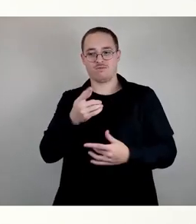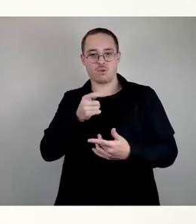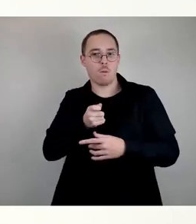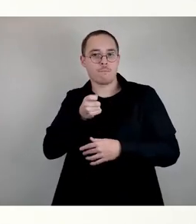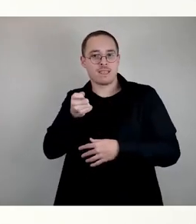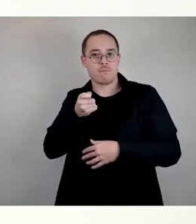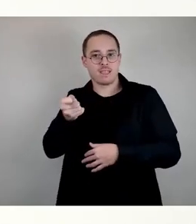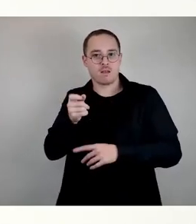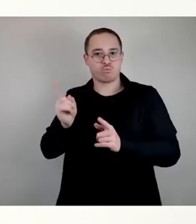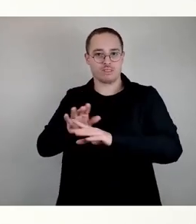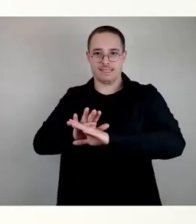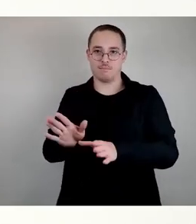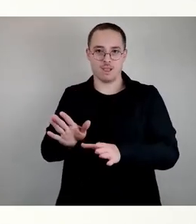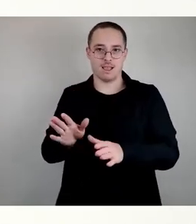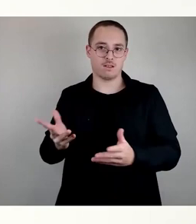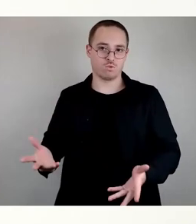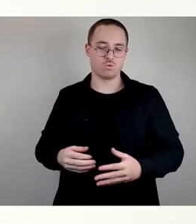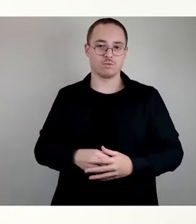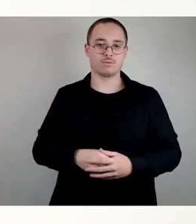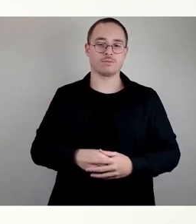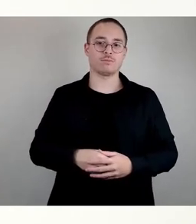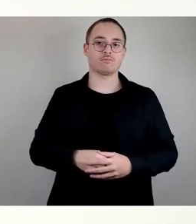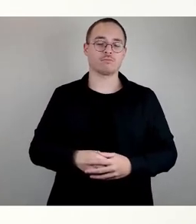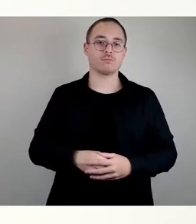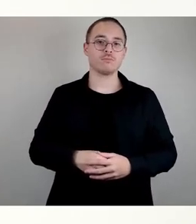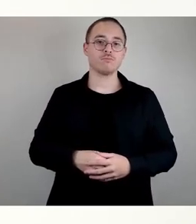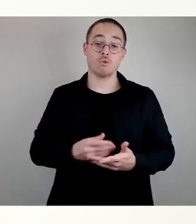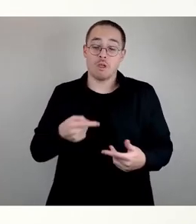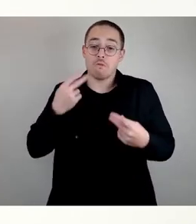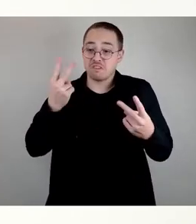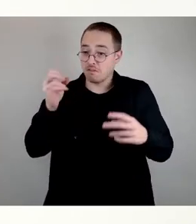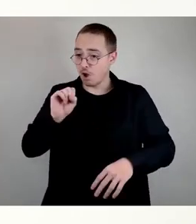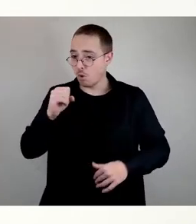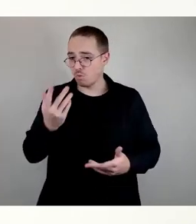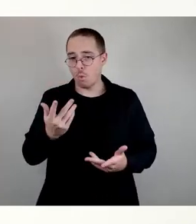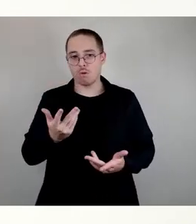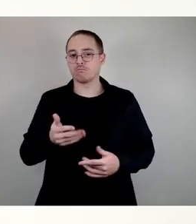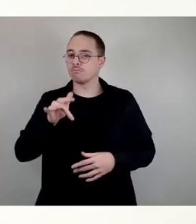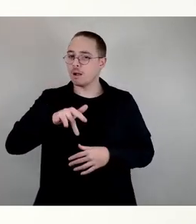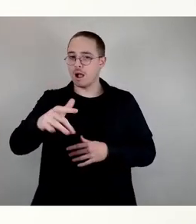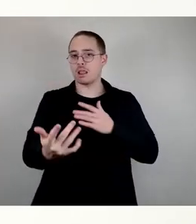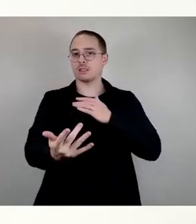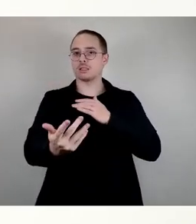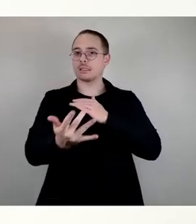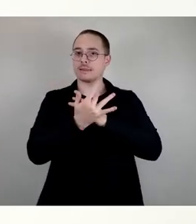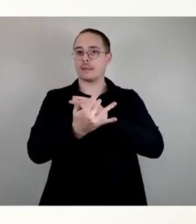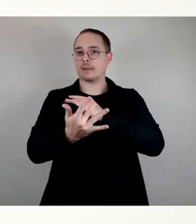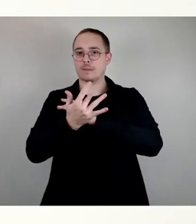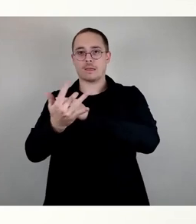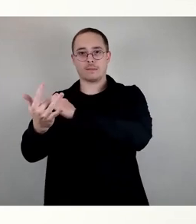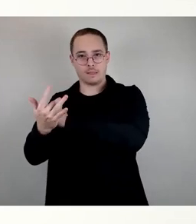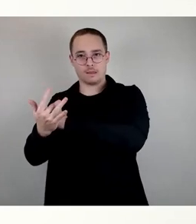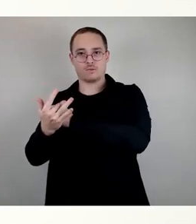Und es ist auch insofern wichtig, dass es ja immer wieder nicht ganz unberechtigt die Kritik gab, dass die Unterbringung stadträumlich sehr unterschiedlich